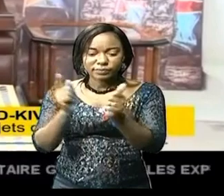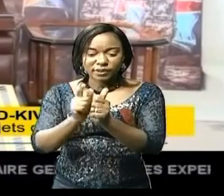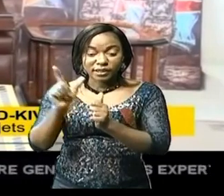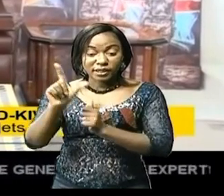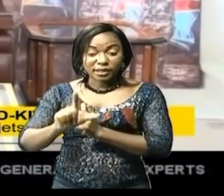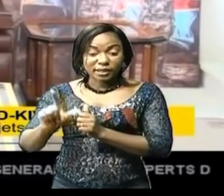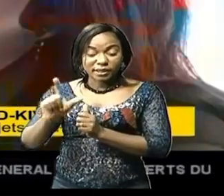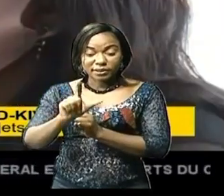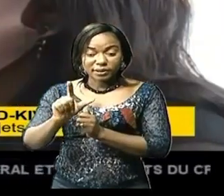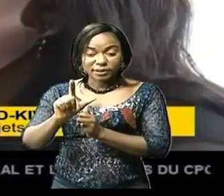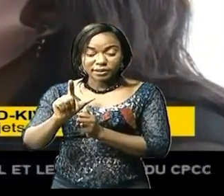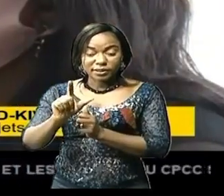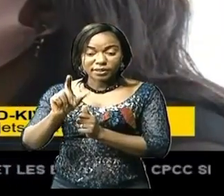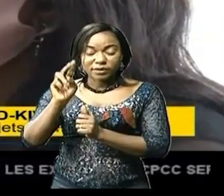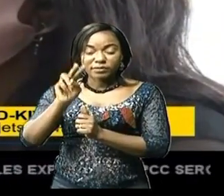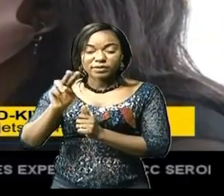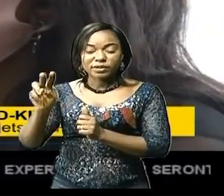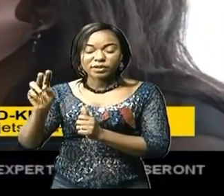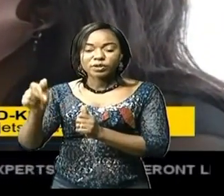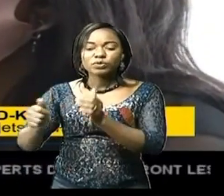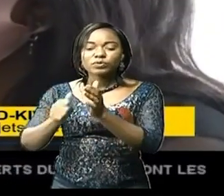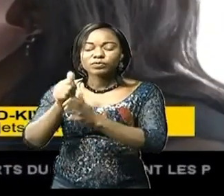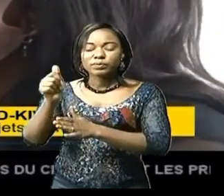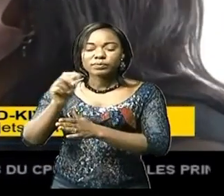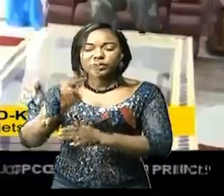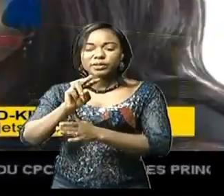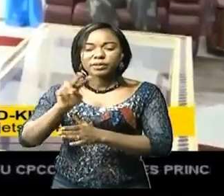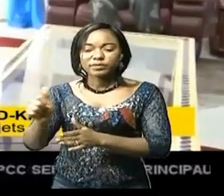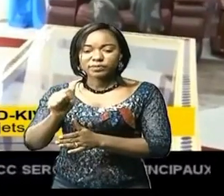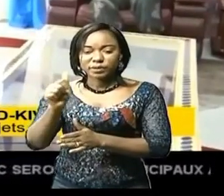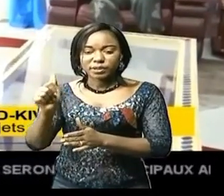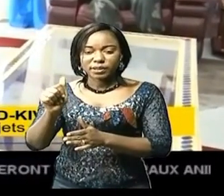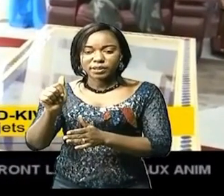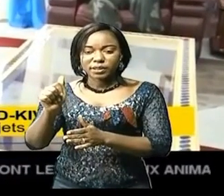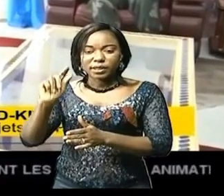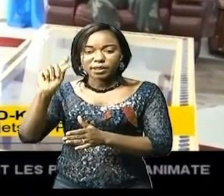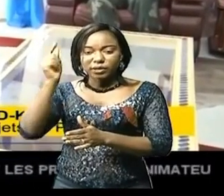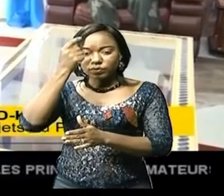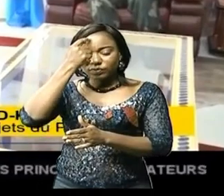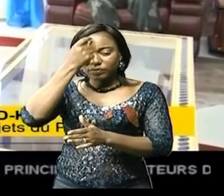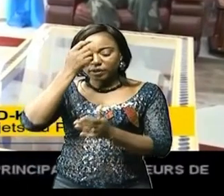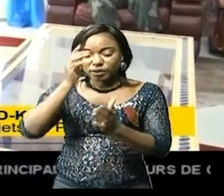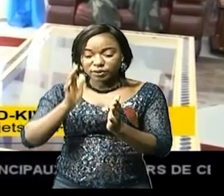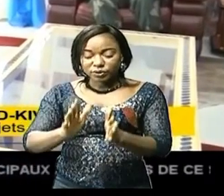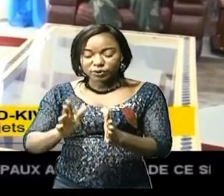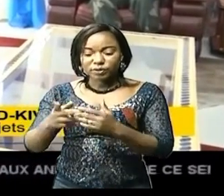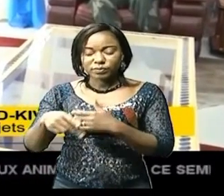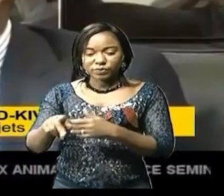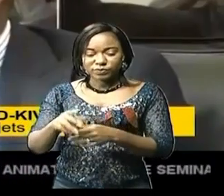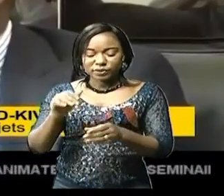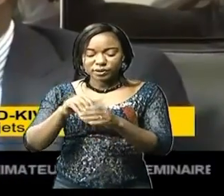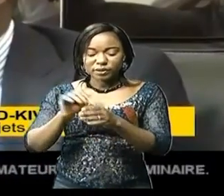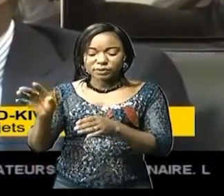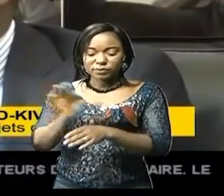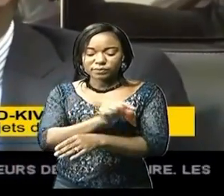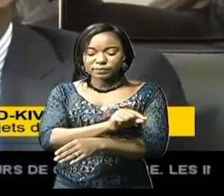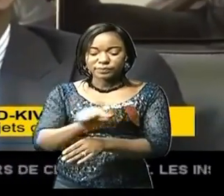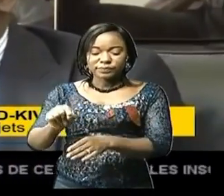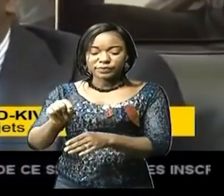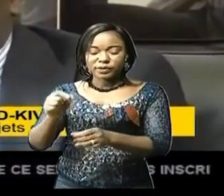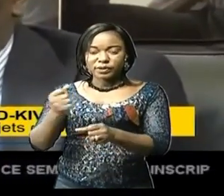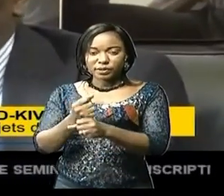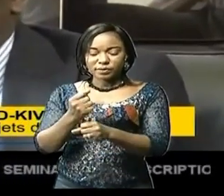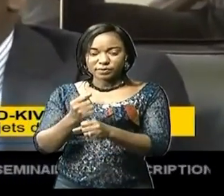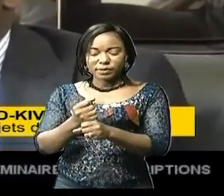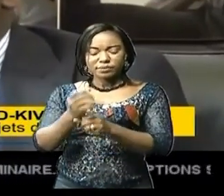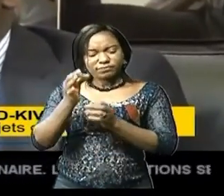2021 le gouverneur de province, le lieutenant général Constant Dima-Komba, en son cabinet de travail. C'était l'occasion de faire part